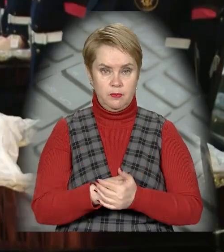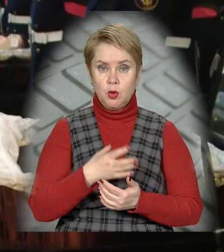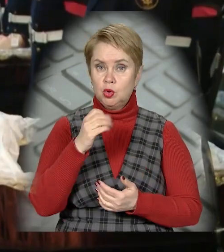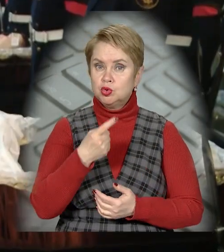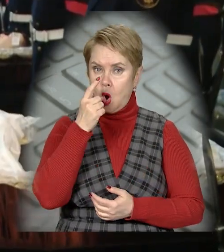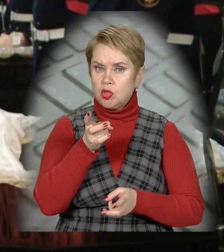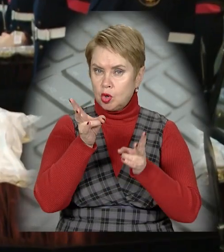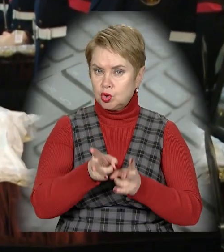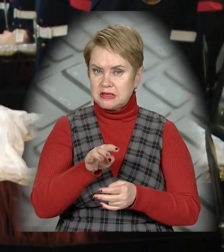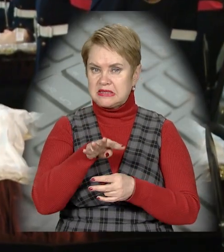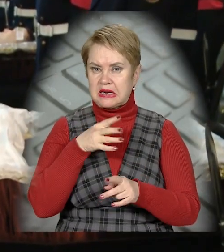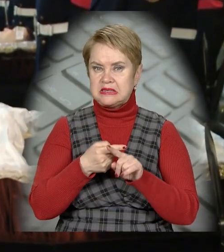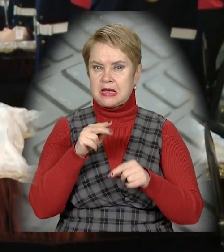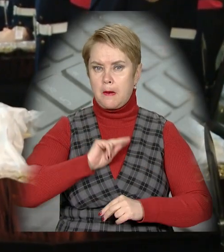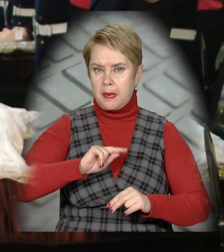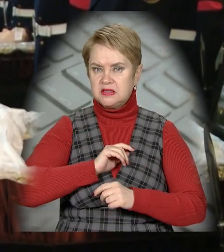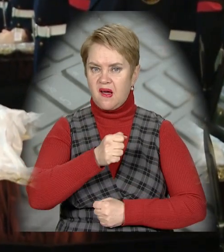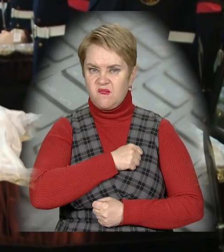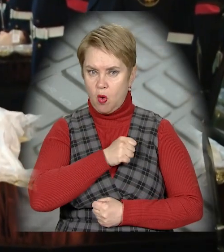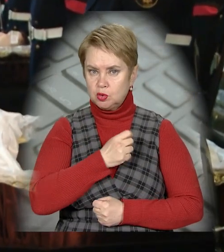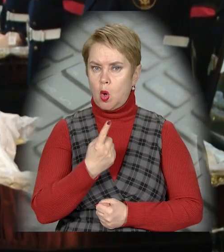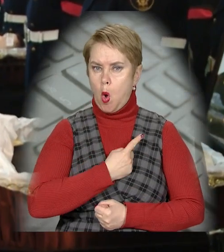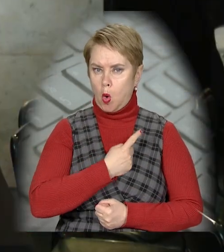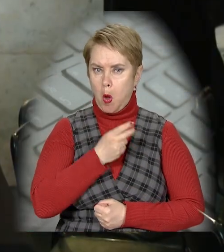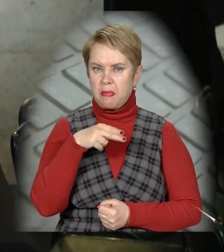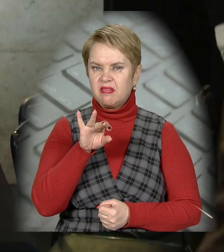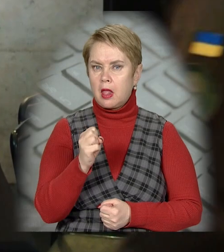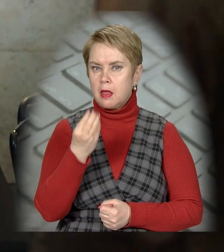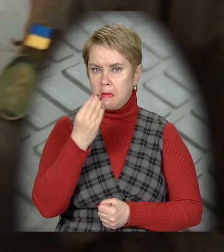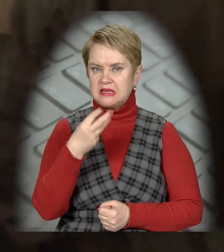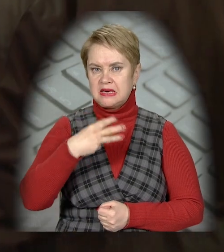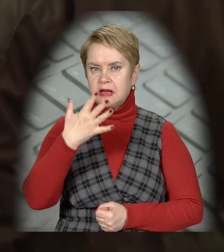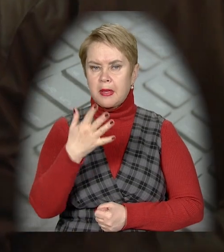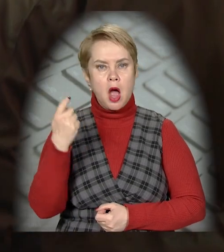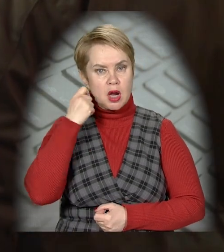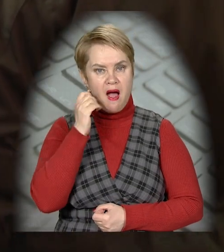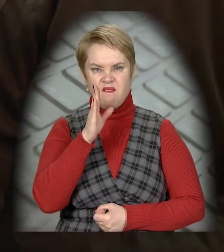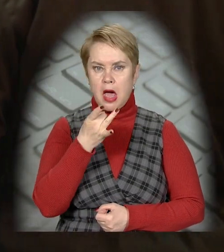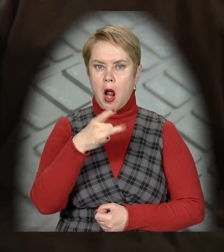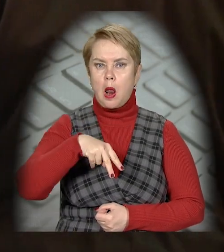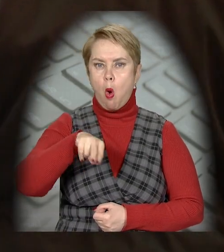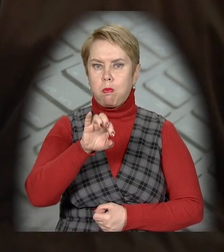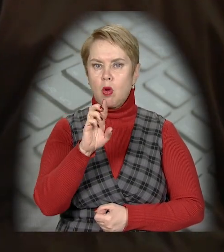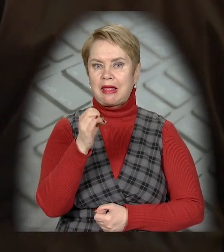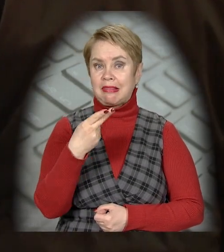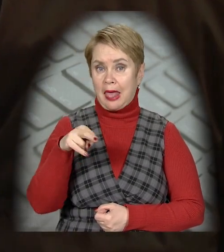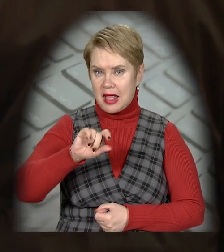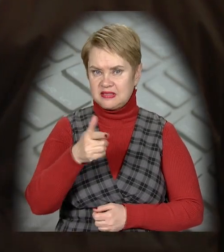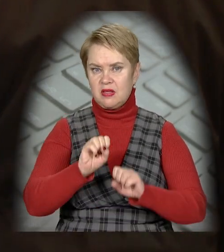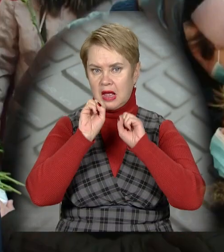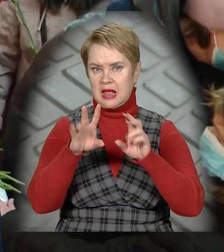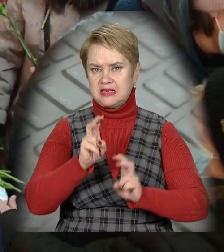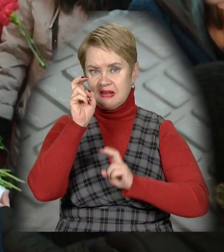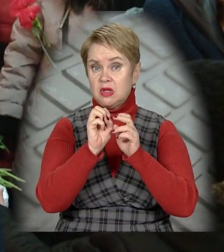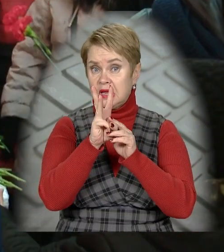Ще одна жертва стрільця – працівниця воєнізованої охорони Південмашу – 35-річна Віра Лебеденець. Вона